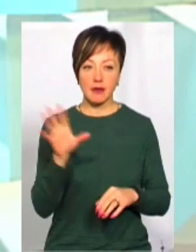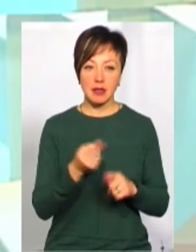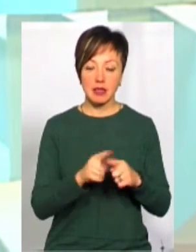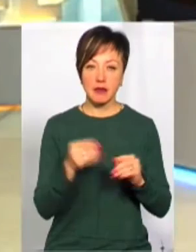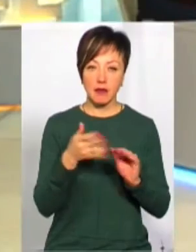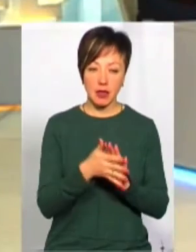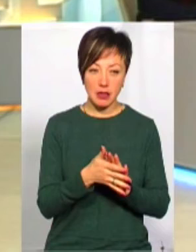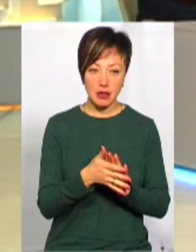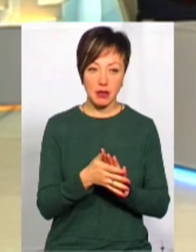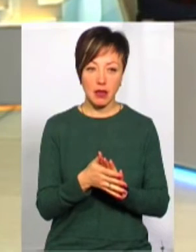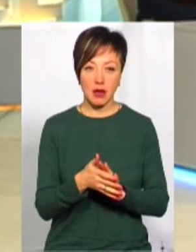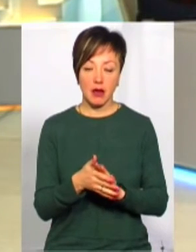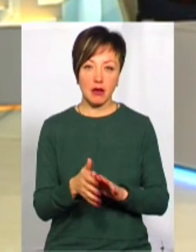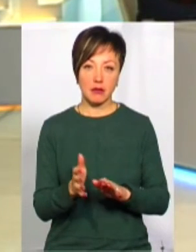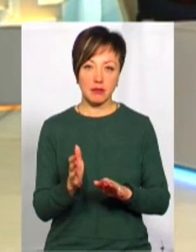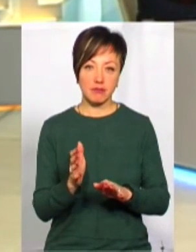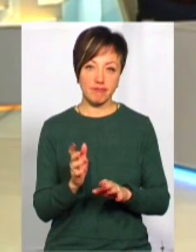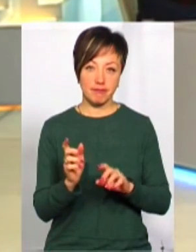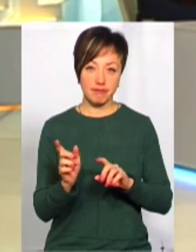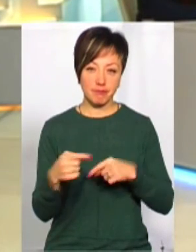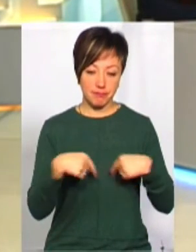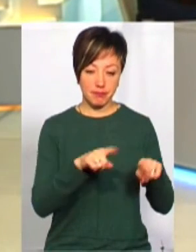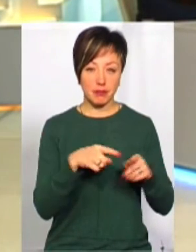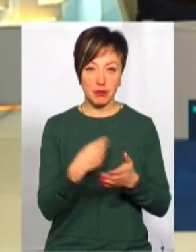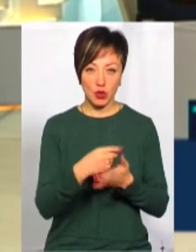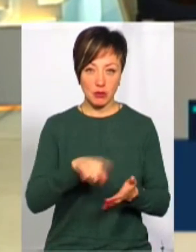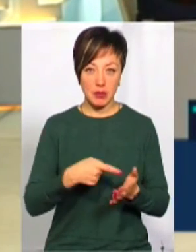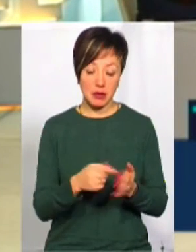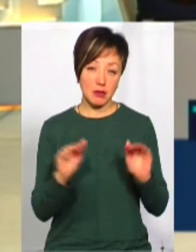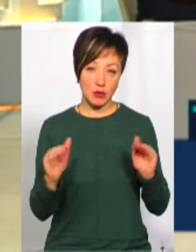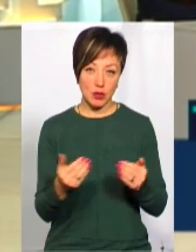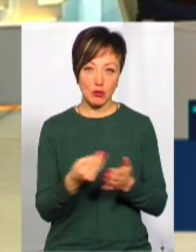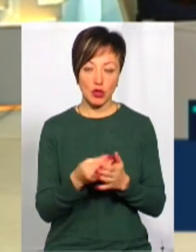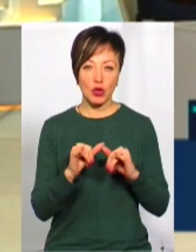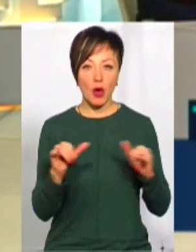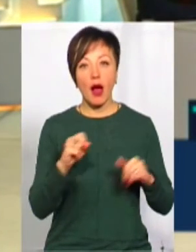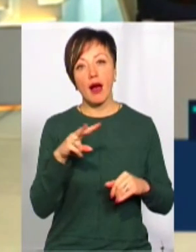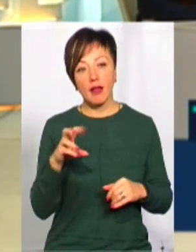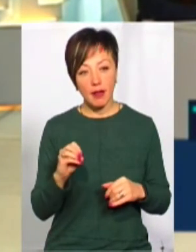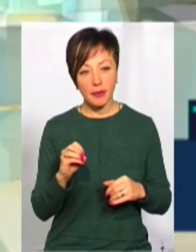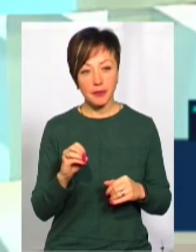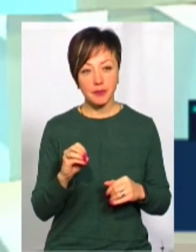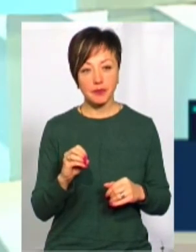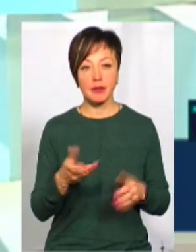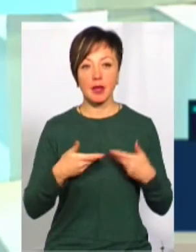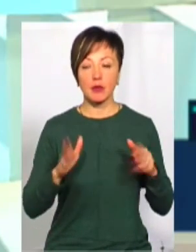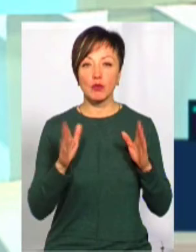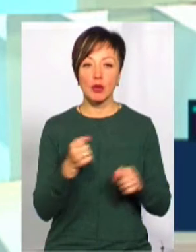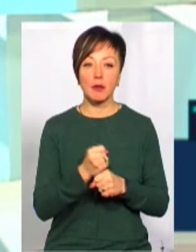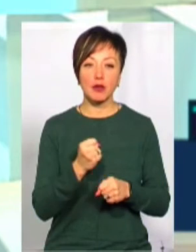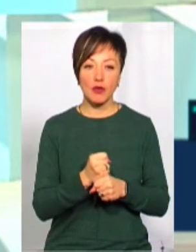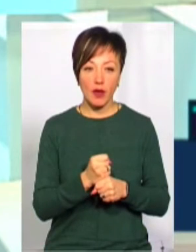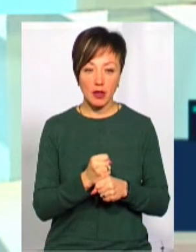Ці всі витрати перекладені на міський бюджет і в результаті ми маємо зменшення бюджету розвитку. Але разом з тим ми будемо